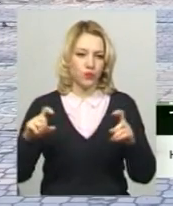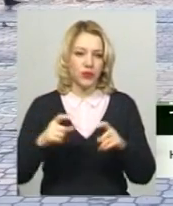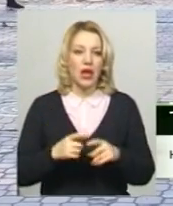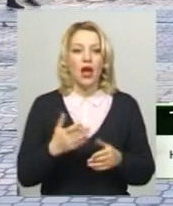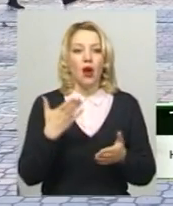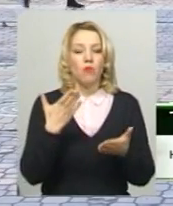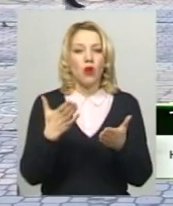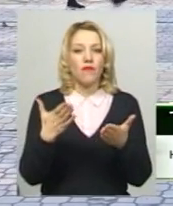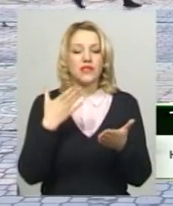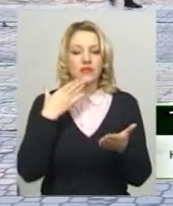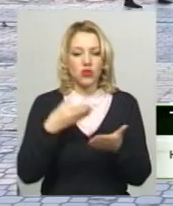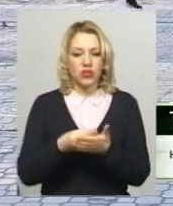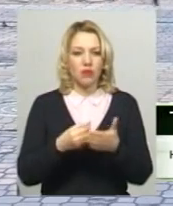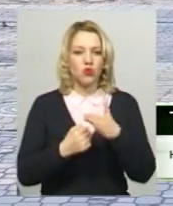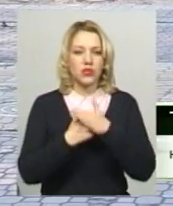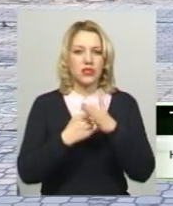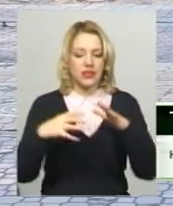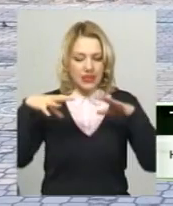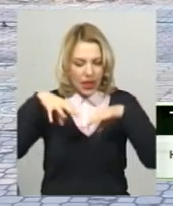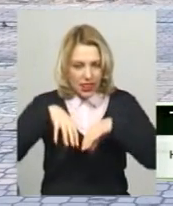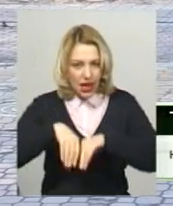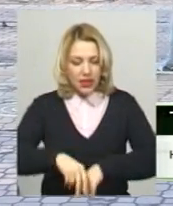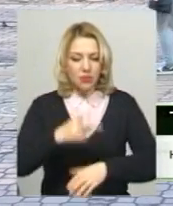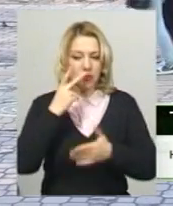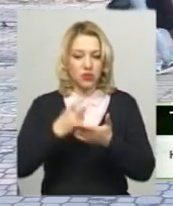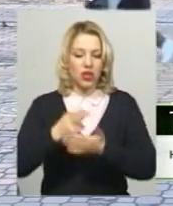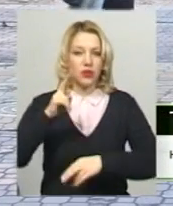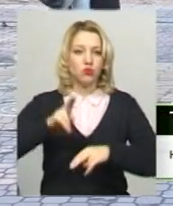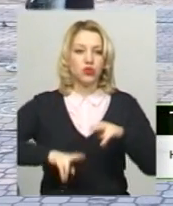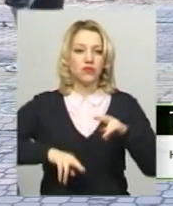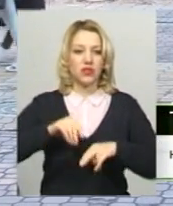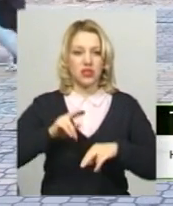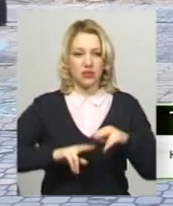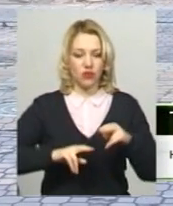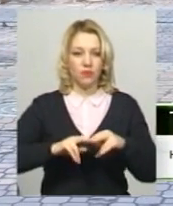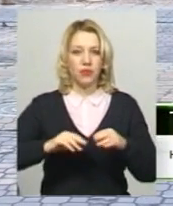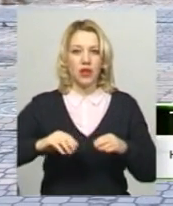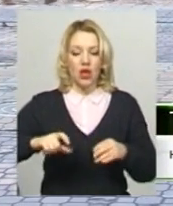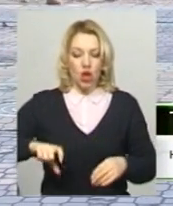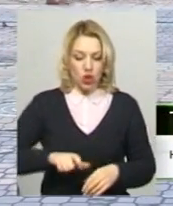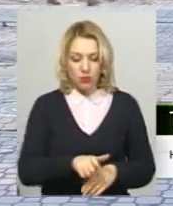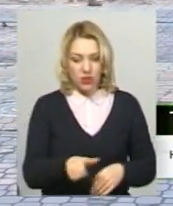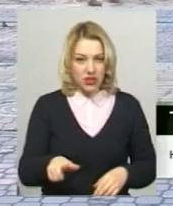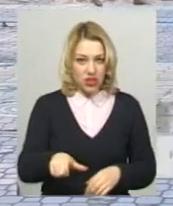складі воно передбачає будівництво під'їздних шляхів,